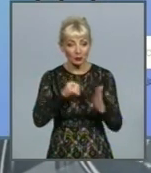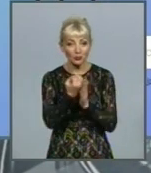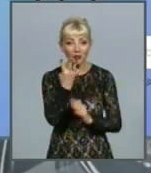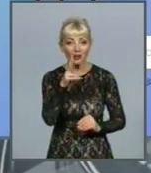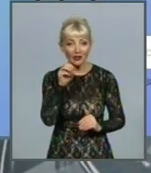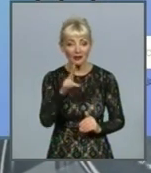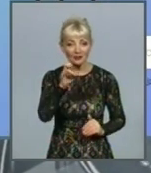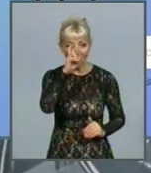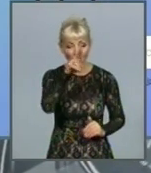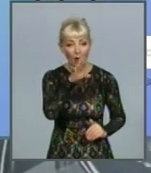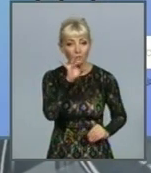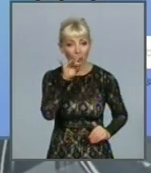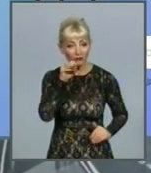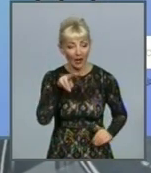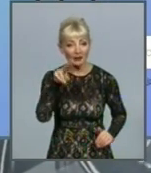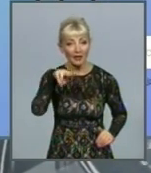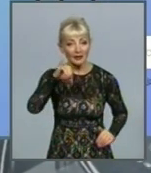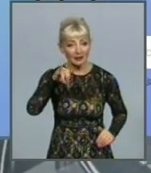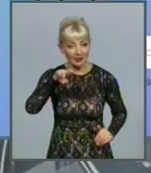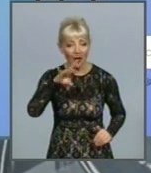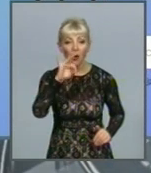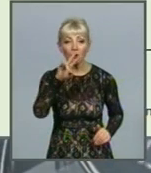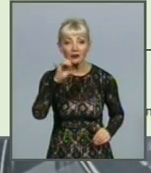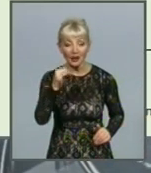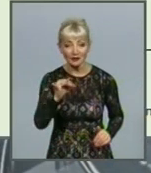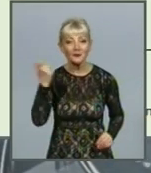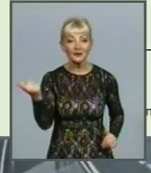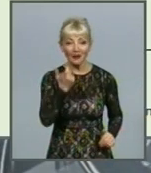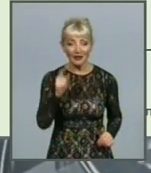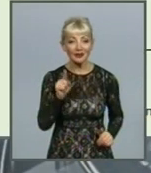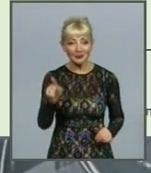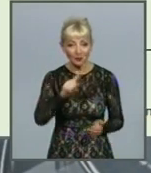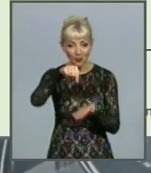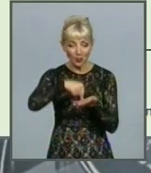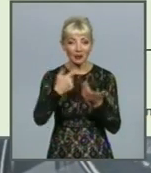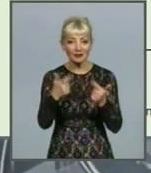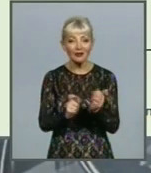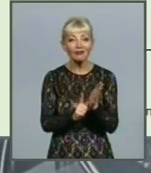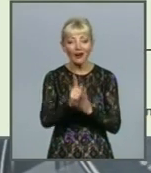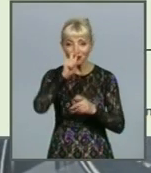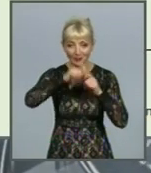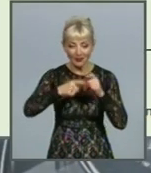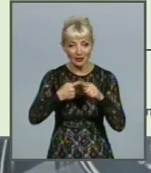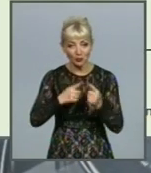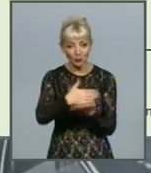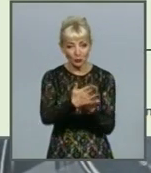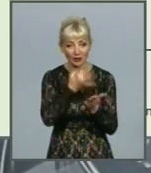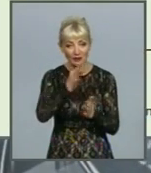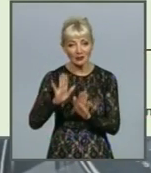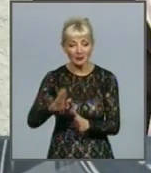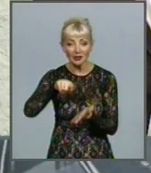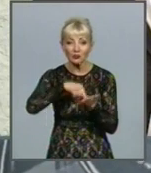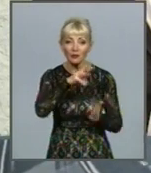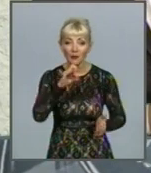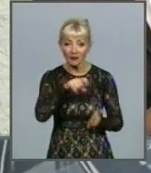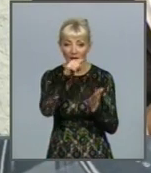років на Державному порталі «Дія» онлайн. Саме перша столиця стала тим містом, де почали тестувати цю послугу, розповідає заступник міського